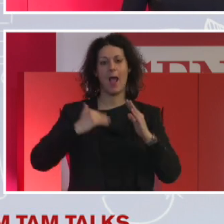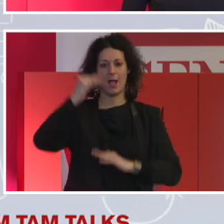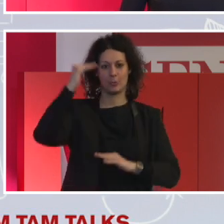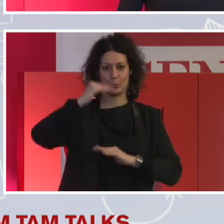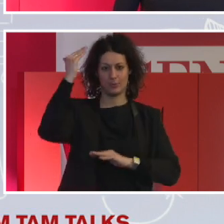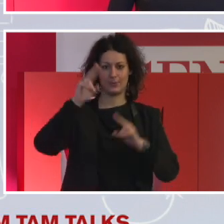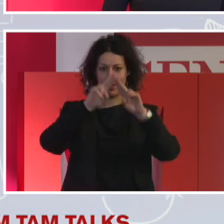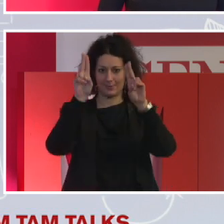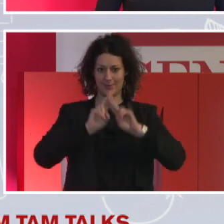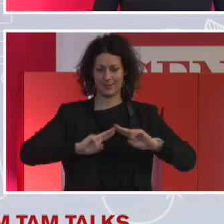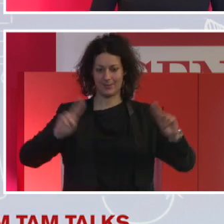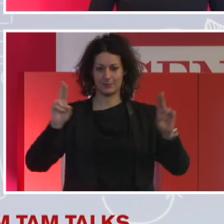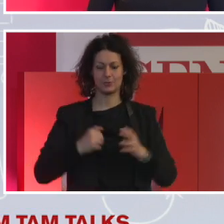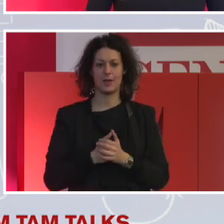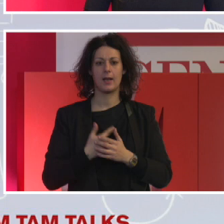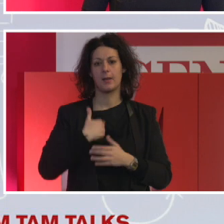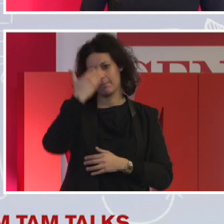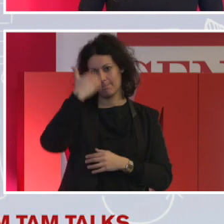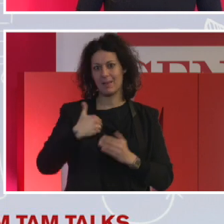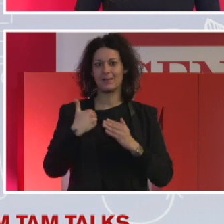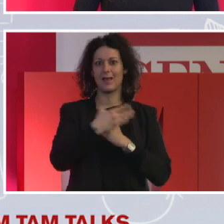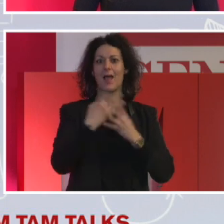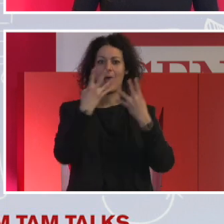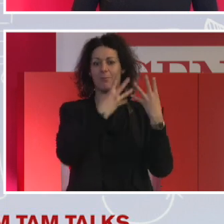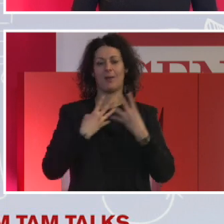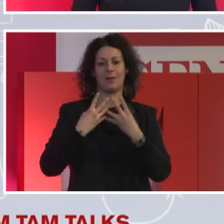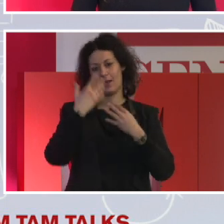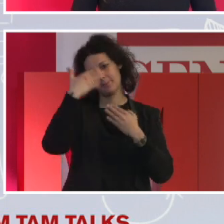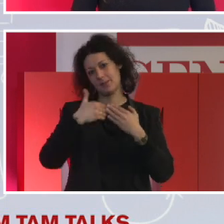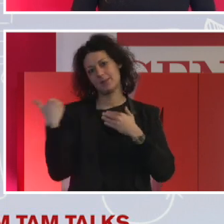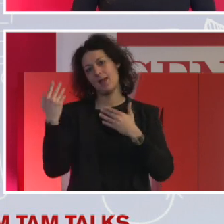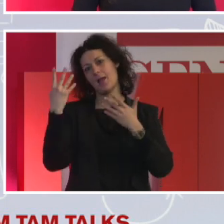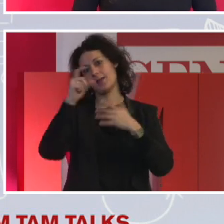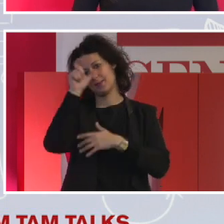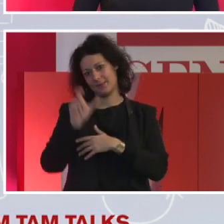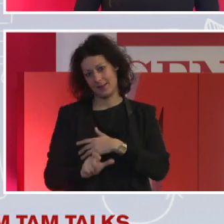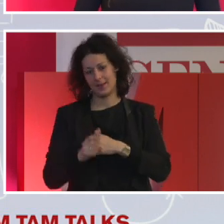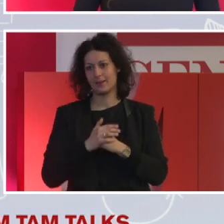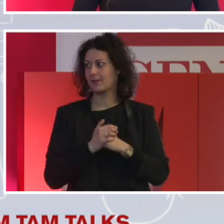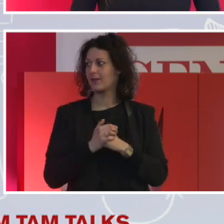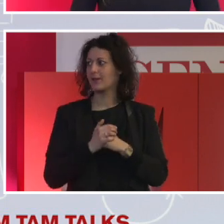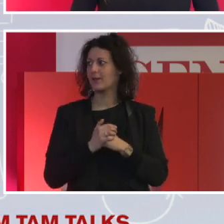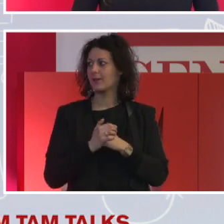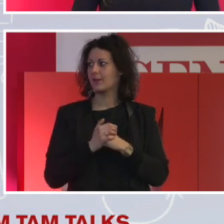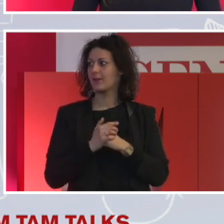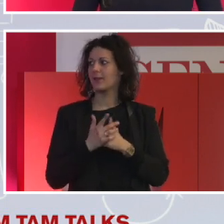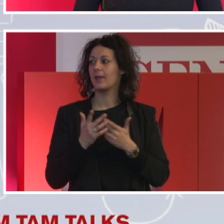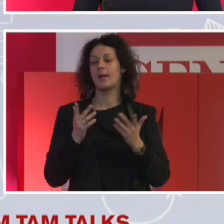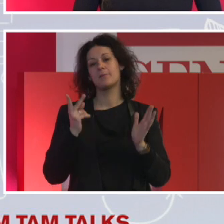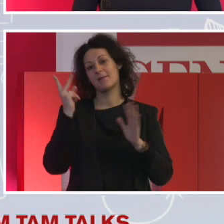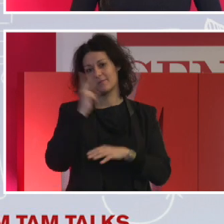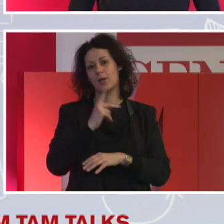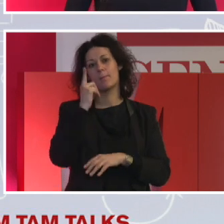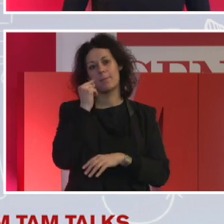mezza americana e mezza italiana, oppure come direbbe mio padre, mio babbo, fiorentina